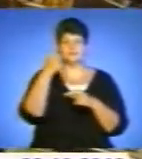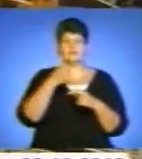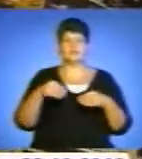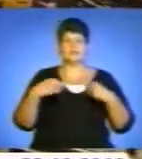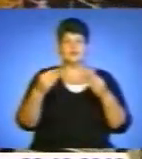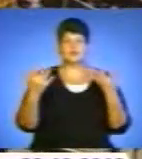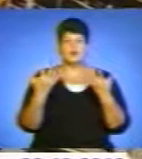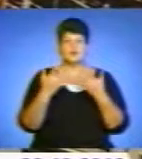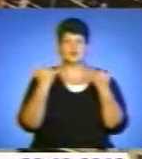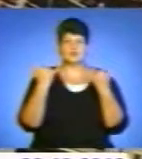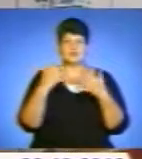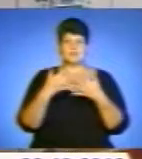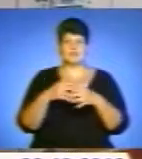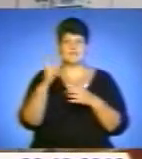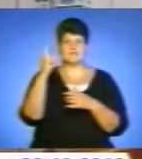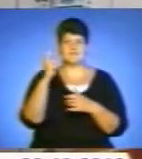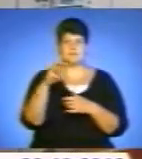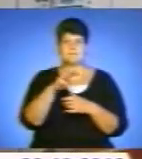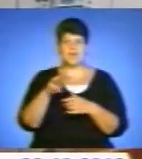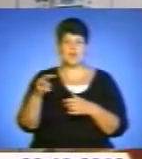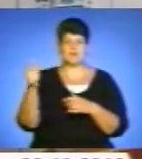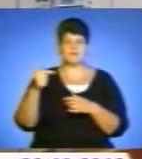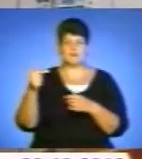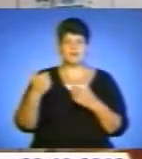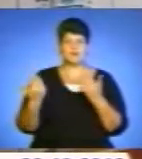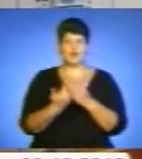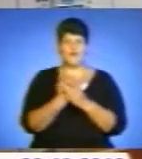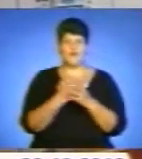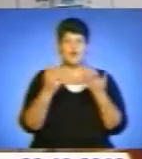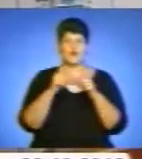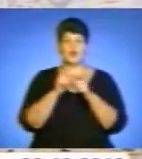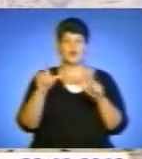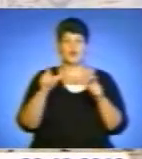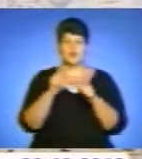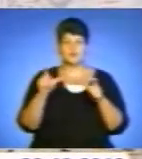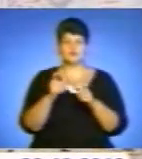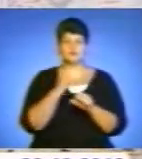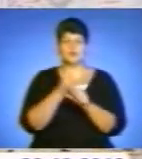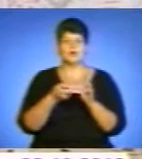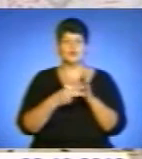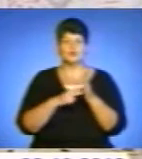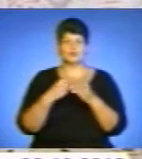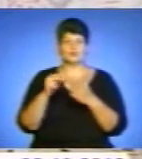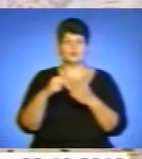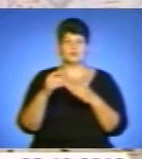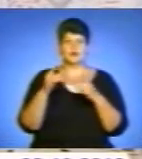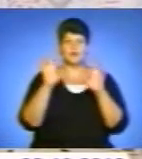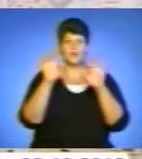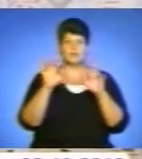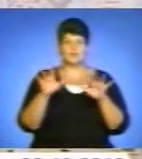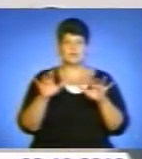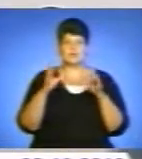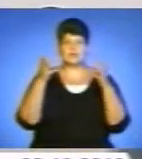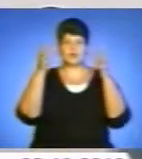понад 200 мільйонів гривень. Зокрема, для нового комплексу планує закупити крім лінійного прискорювача, комп'ютерний томограф, апарати МРТ та